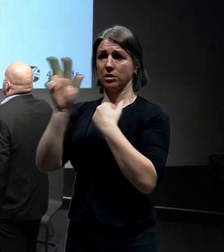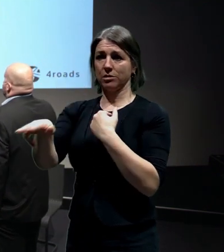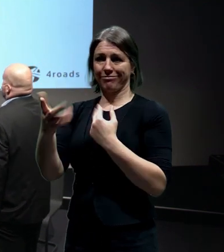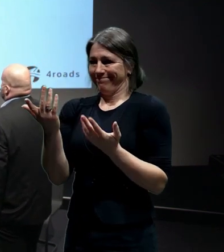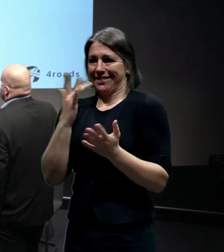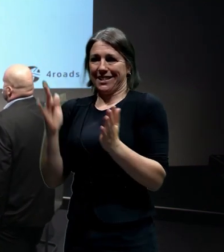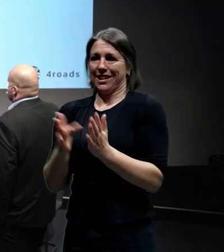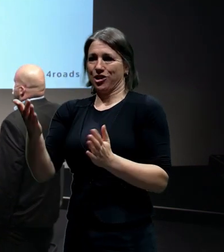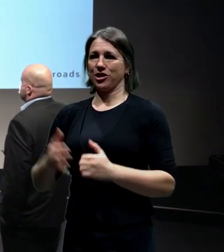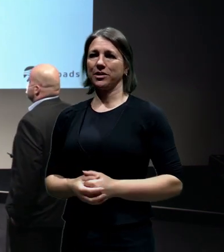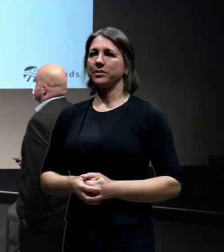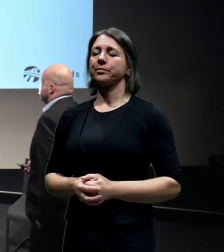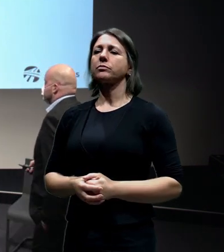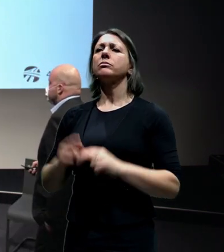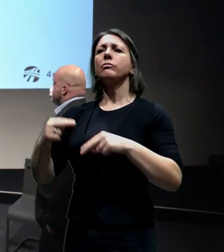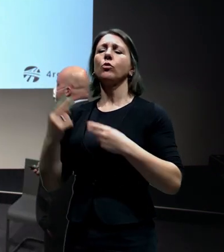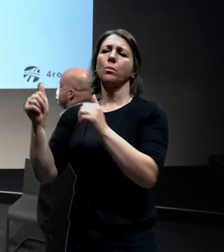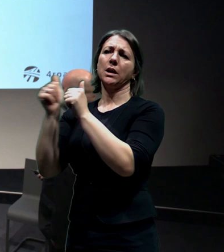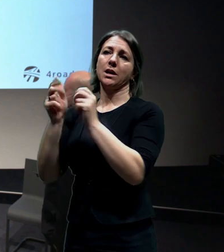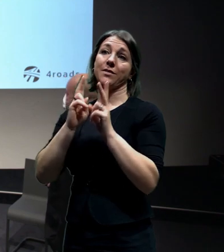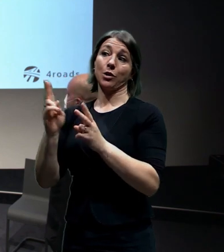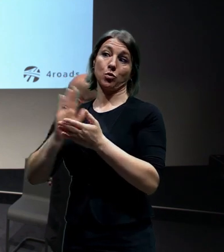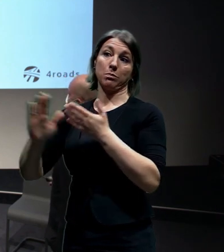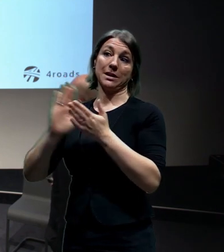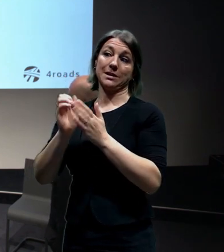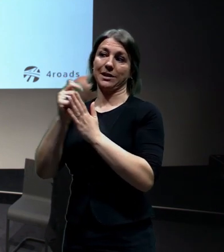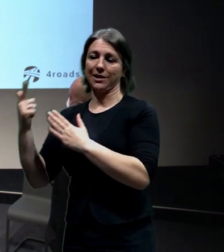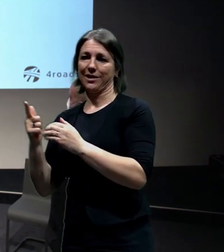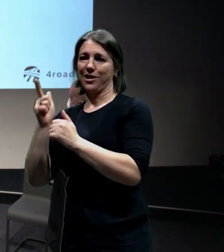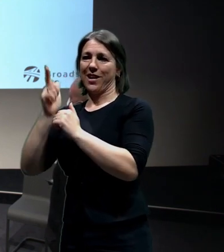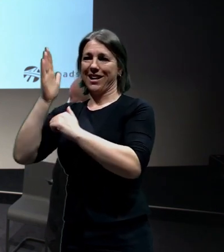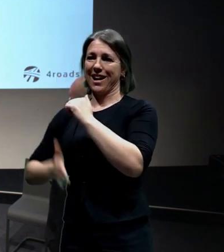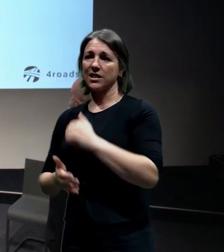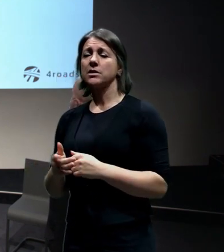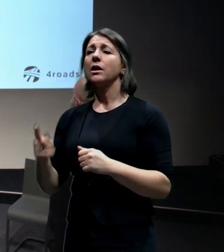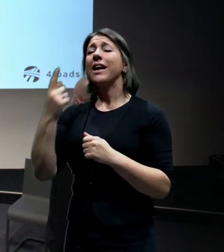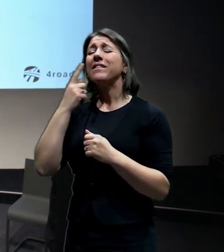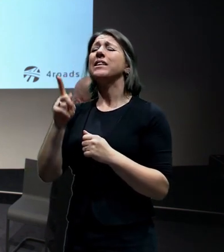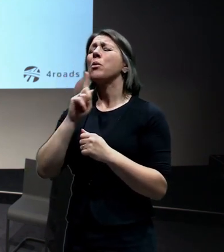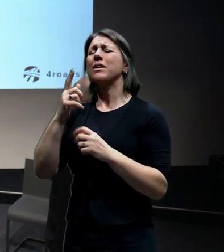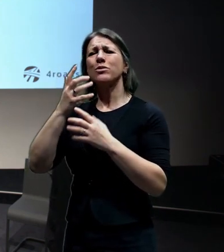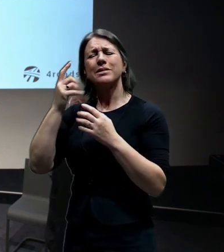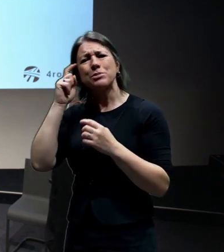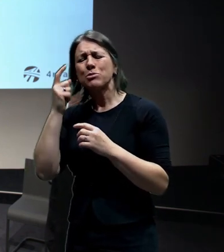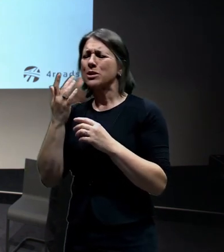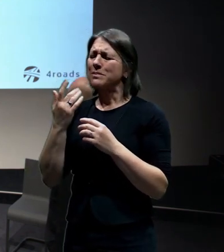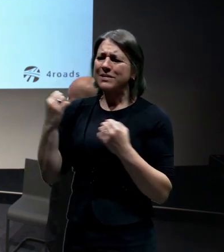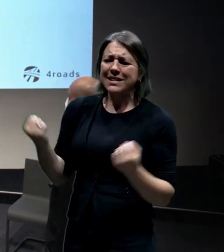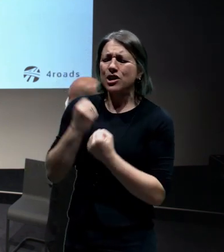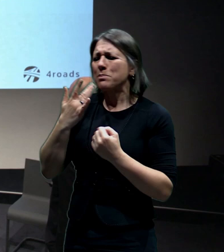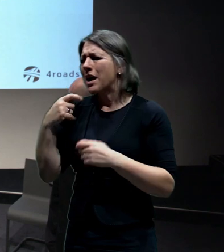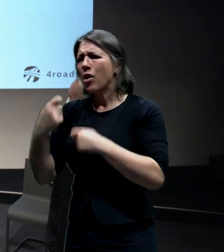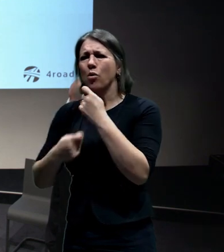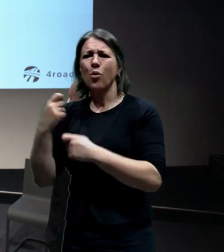Tak, varianta 11. Už se blížíme do finále. Tady vidíte obrovskou snahu v tom se v podstatě v tom